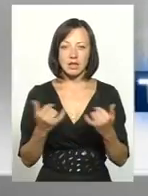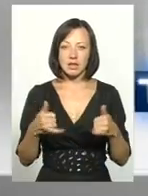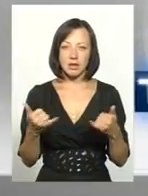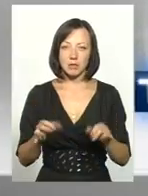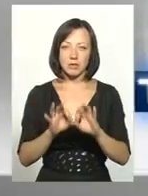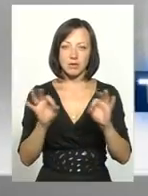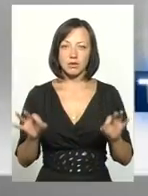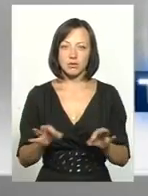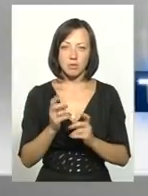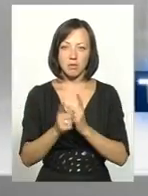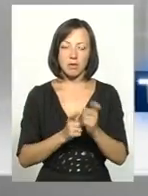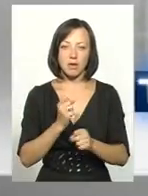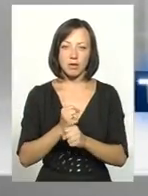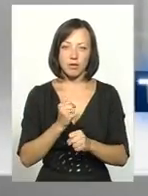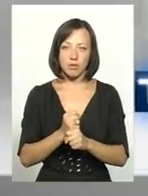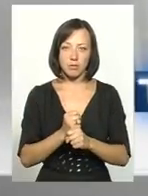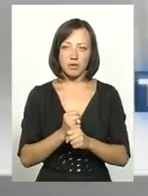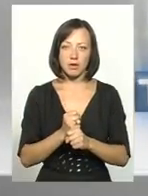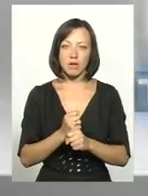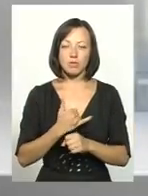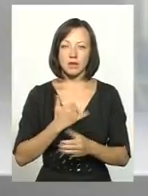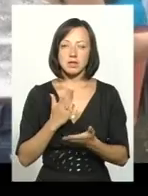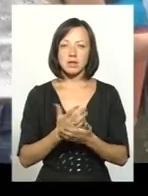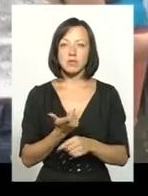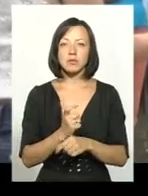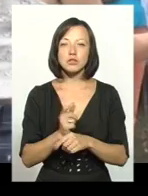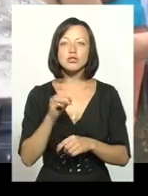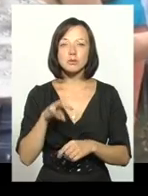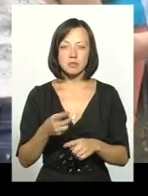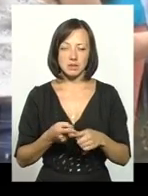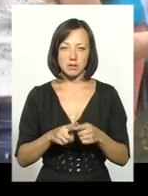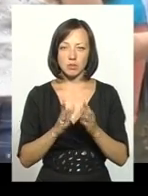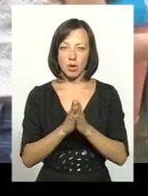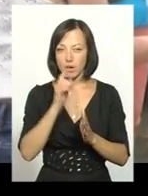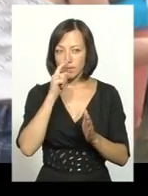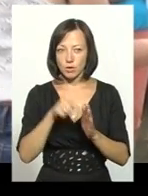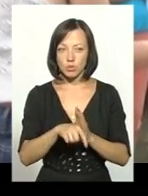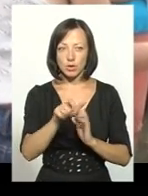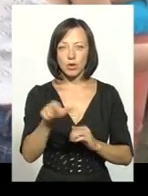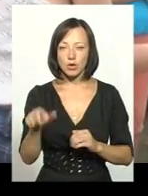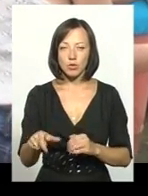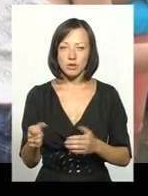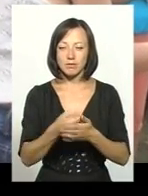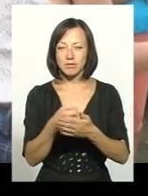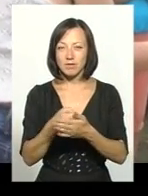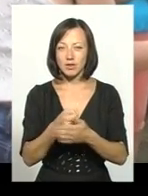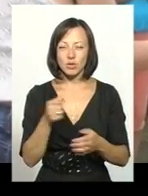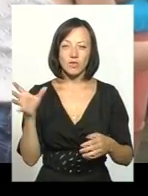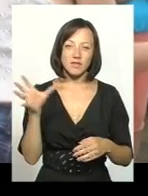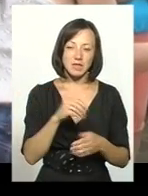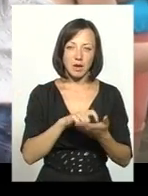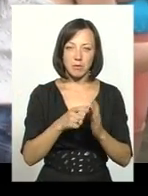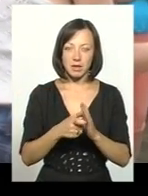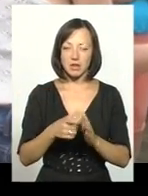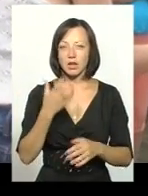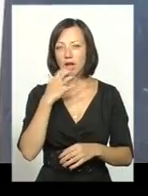не якась переробка, в нас є більші проблеми, ніж ця. З проханням втрутитися, селяни стукають в усі чиновницькі кабінети і